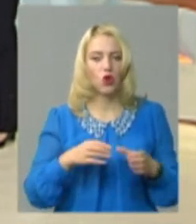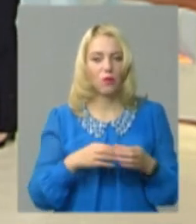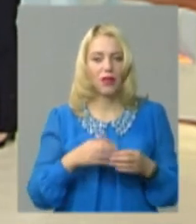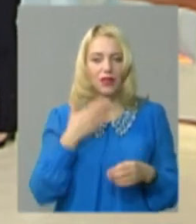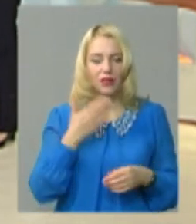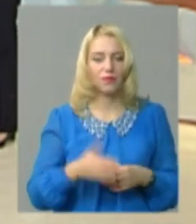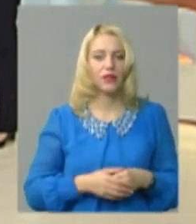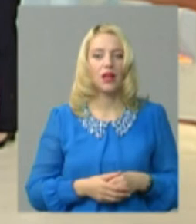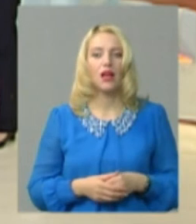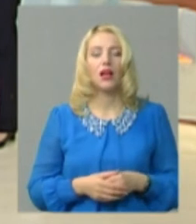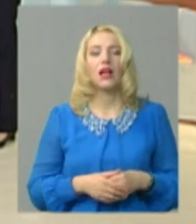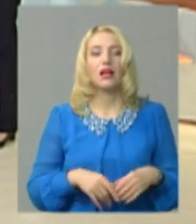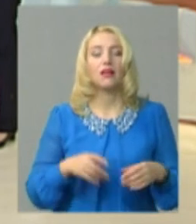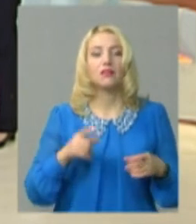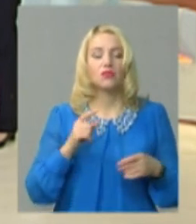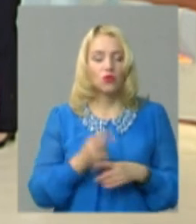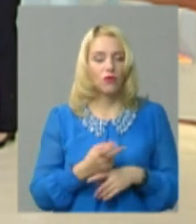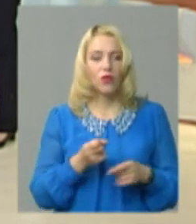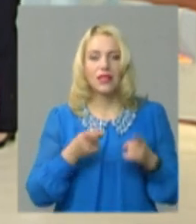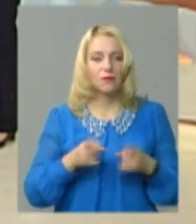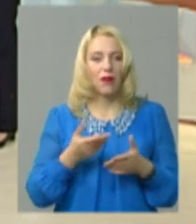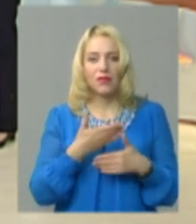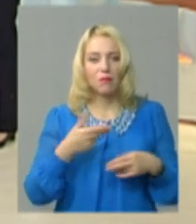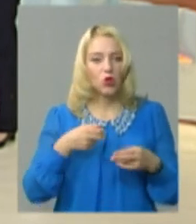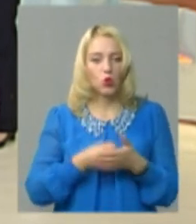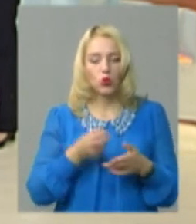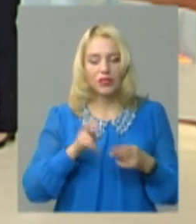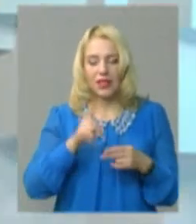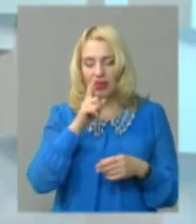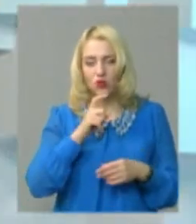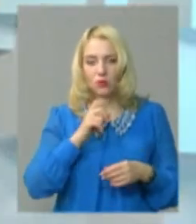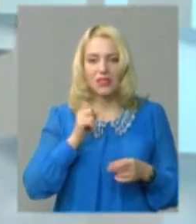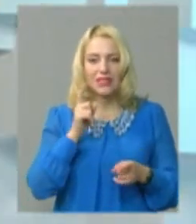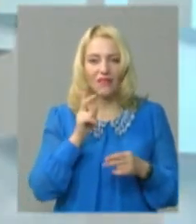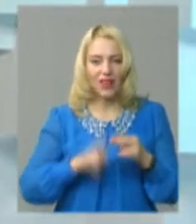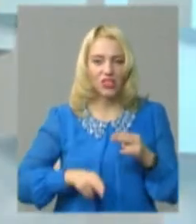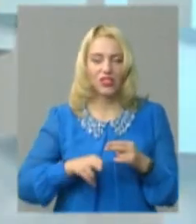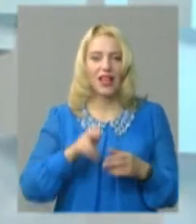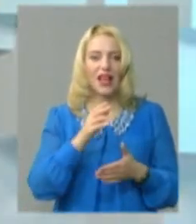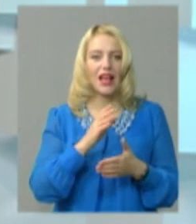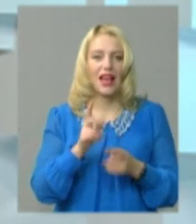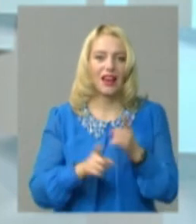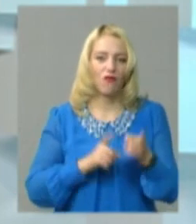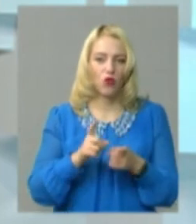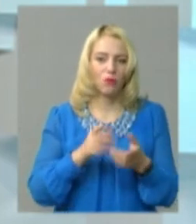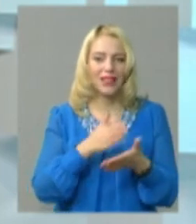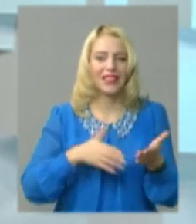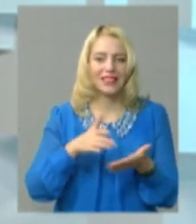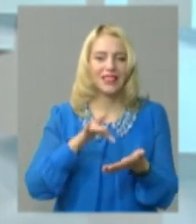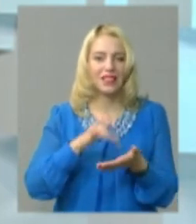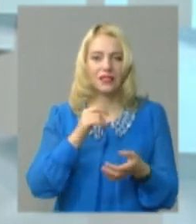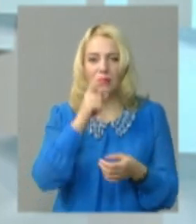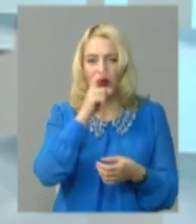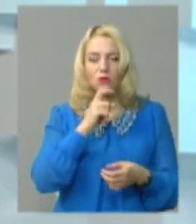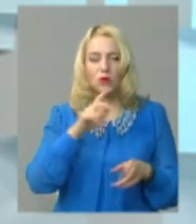маю на увазі. Знову ж таки, насправді, ми до кінця не розуміємо завершення реформи децентралізації. Ми не розуміємо до кінця